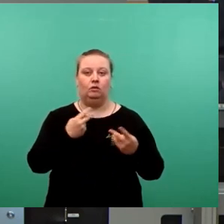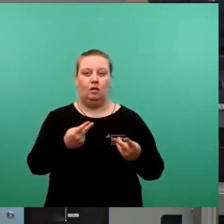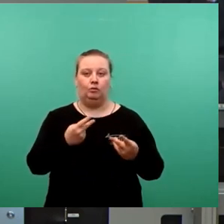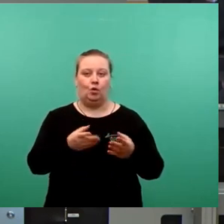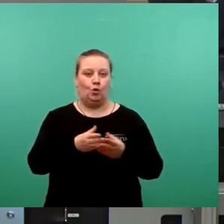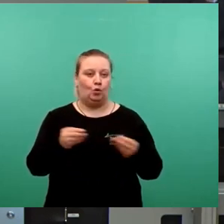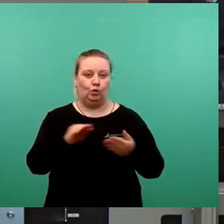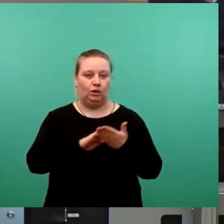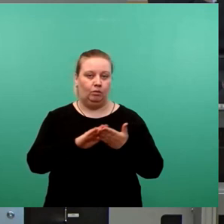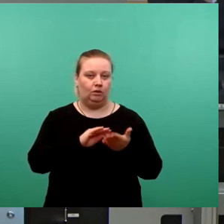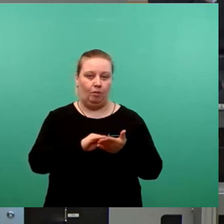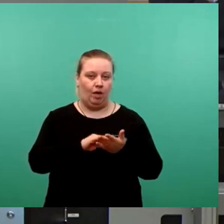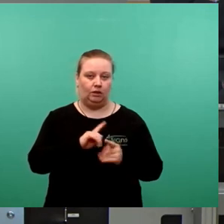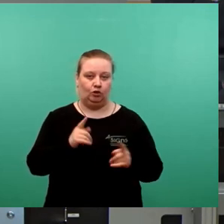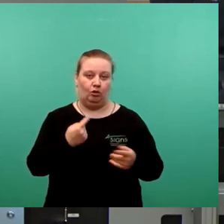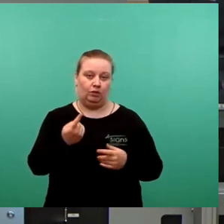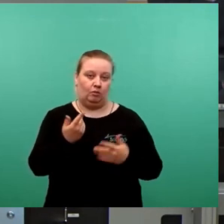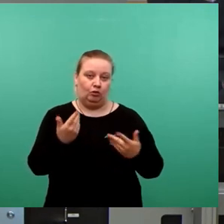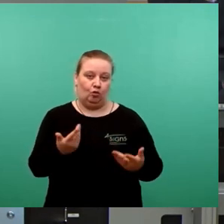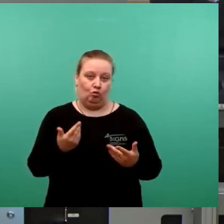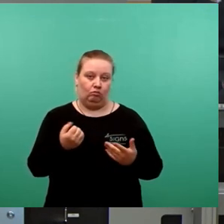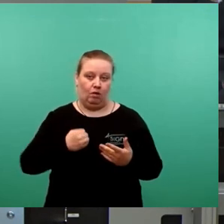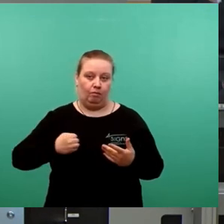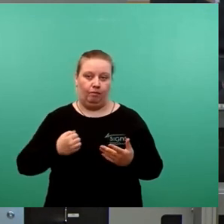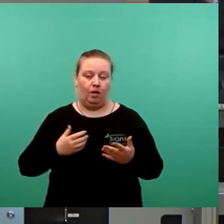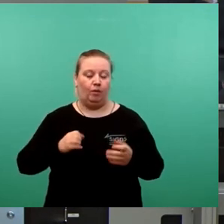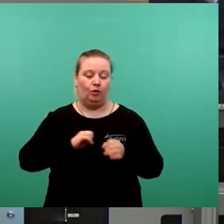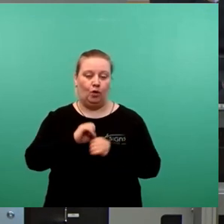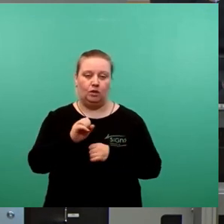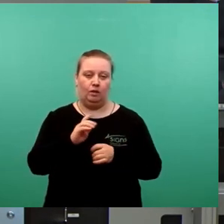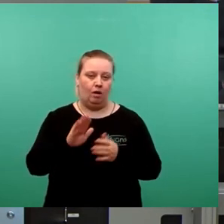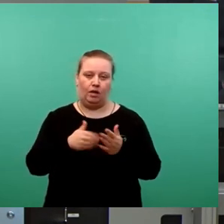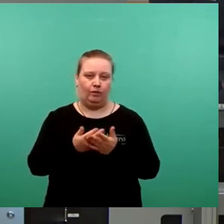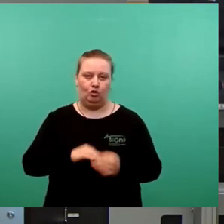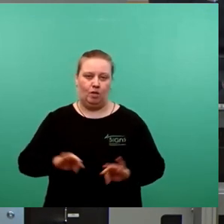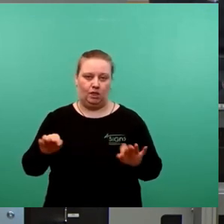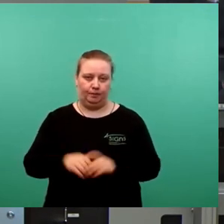selbst dazu beigetragen haben, aber das macht es ja im Ergebnis nicht besser.